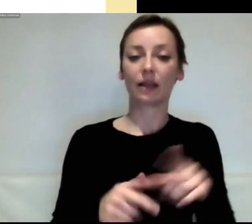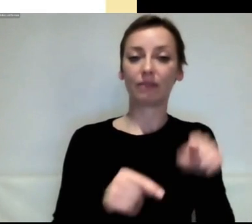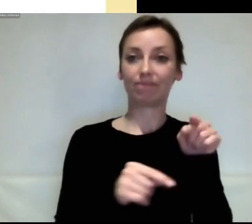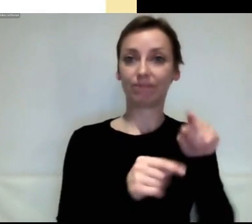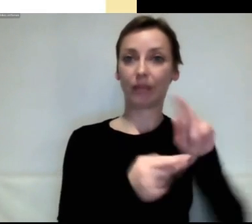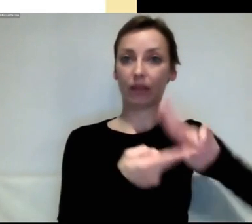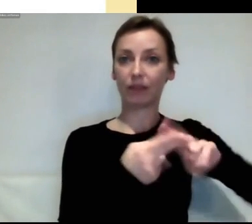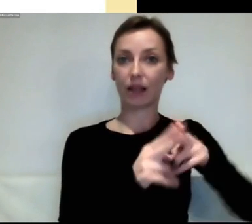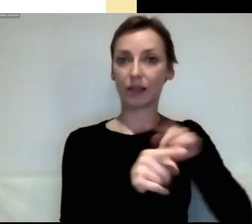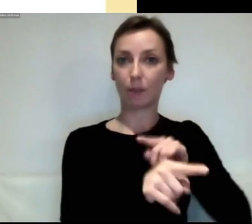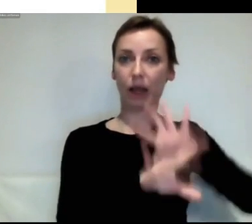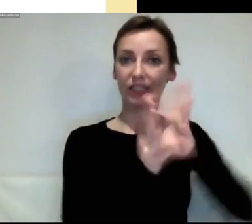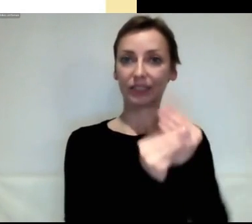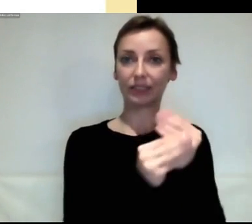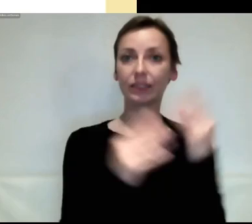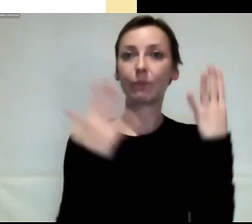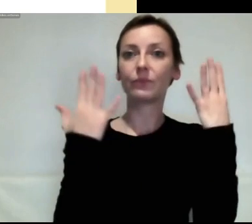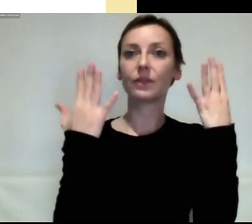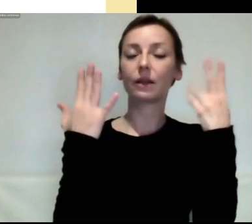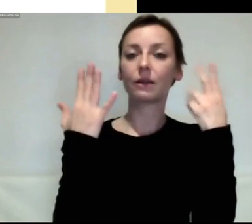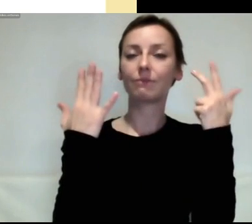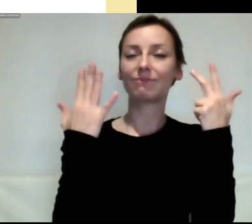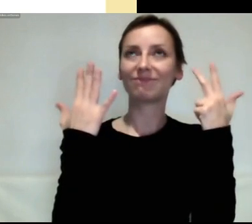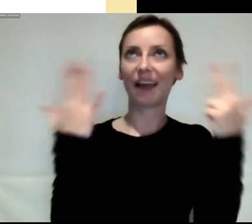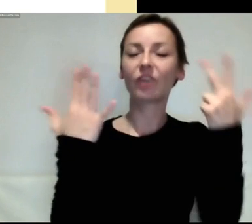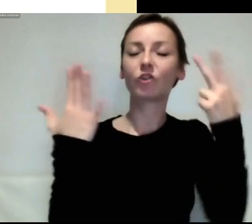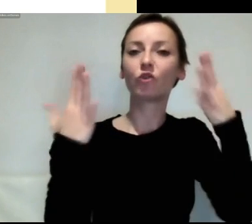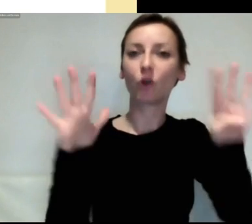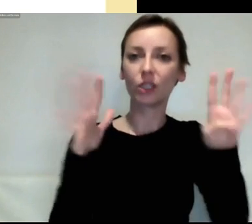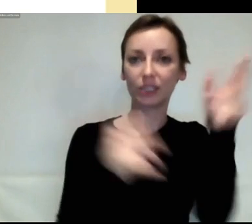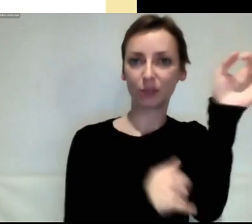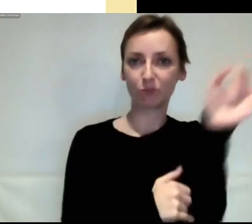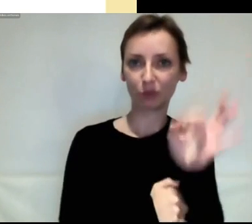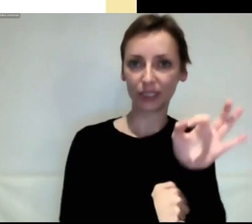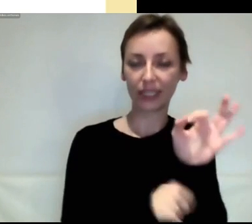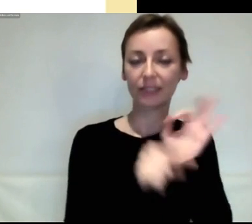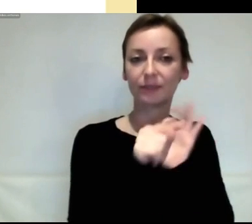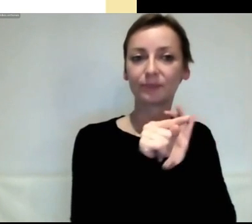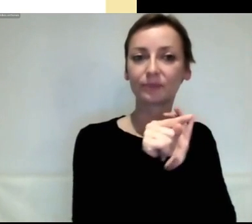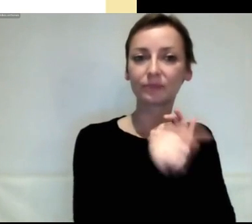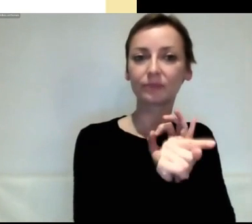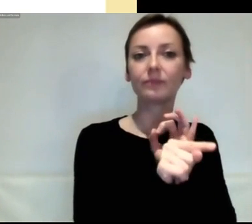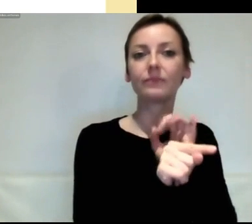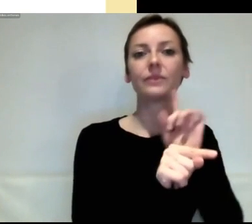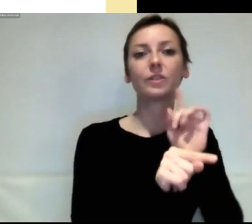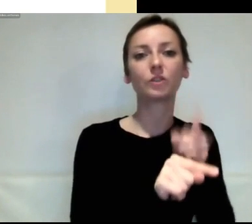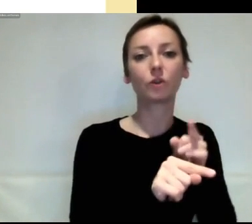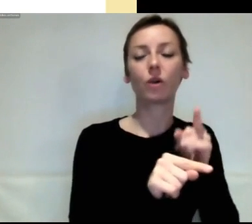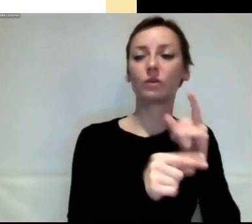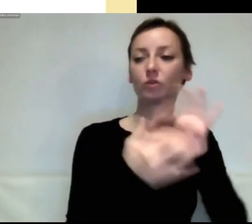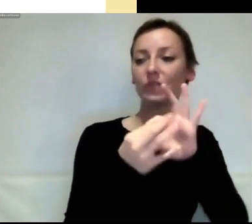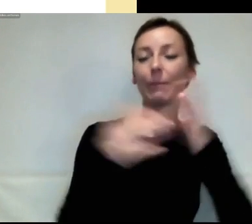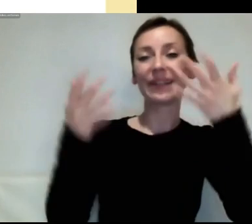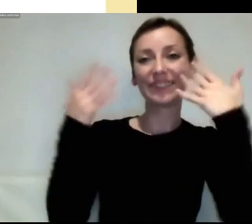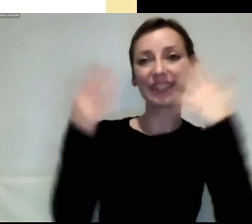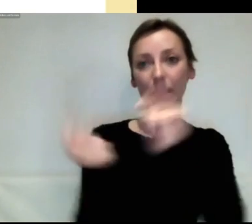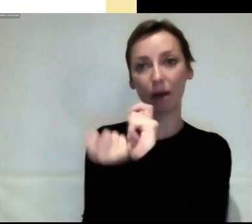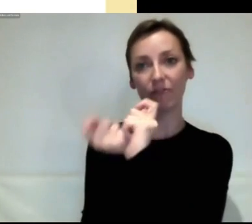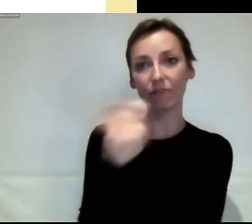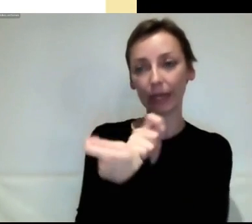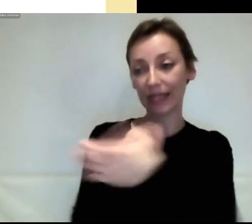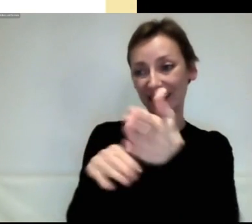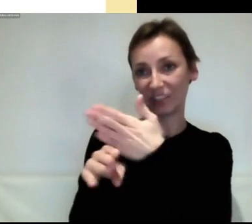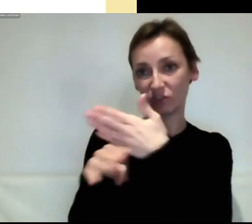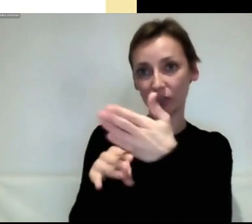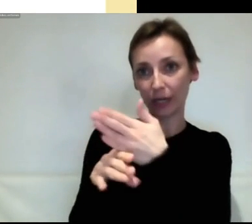haben gefordert, dass der Klimawandel bei allen politischen Entscheidungsprozessen mitgedacht werden muss. Und ganz konkret